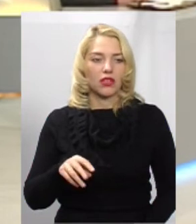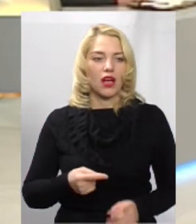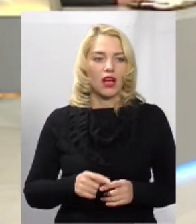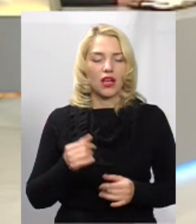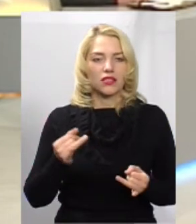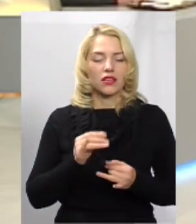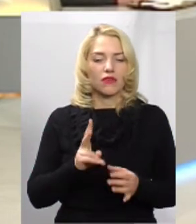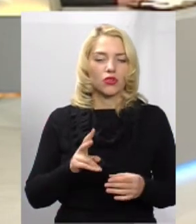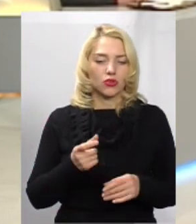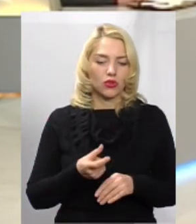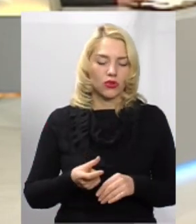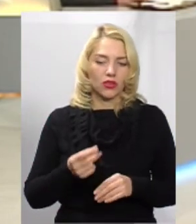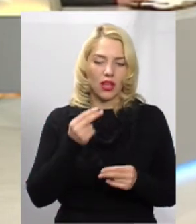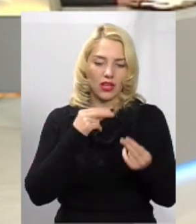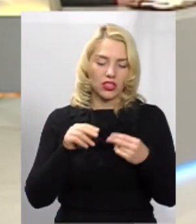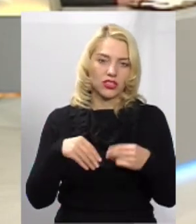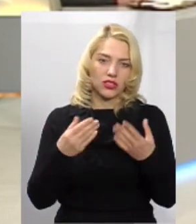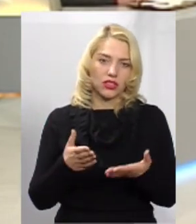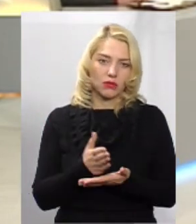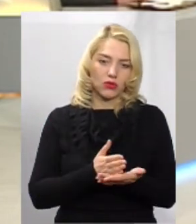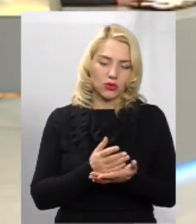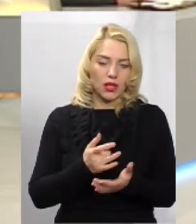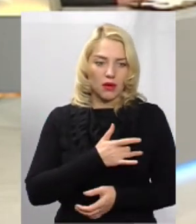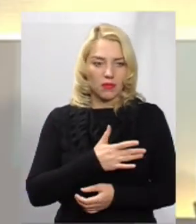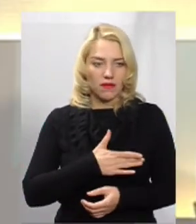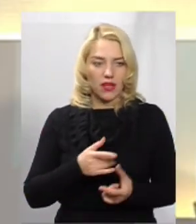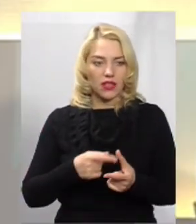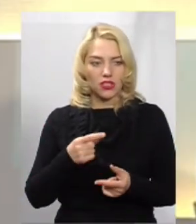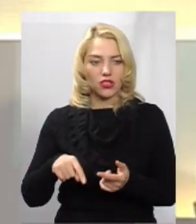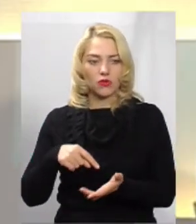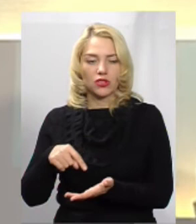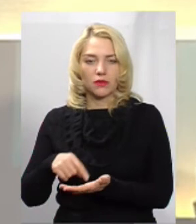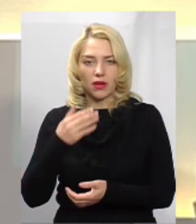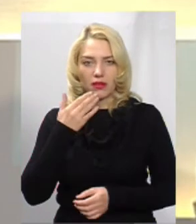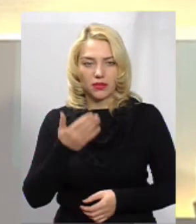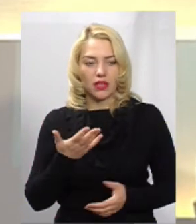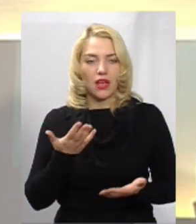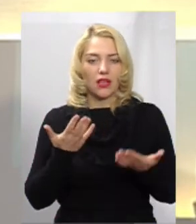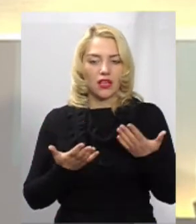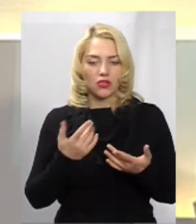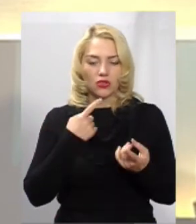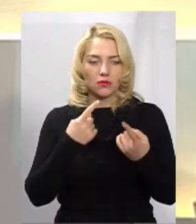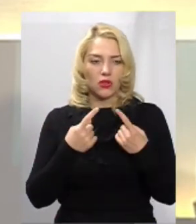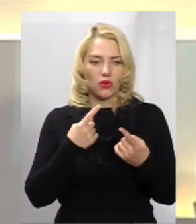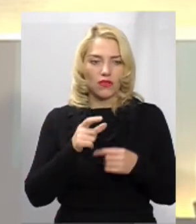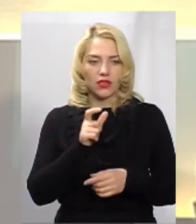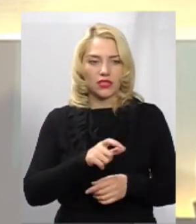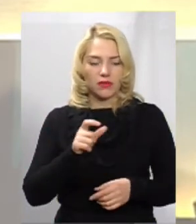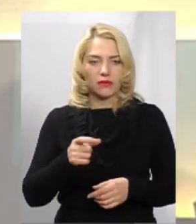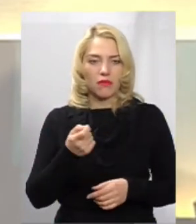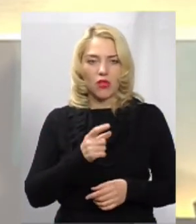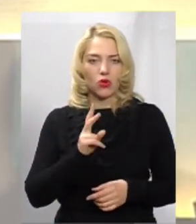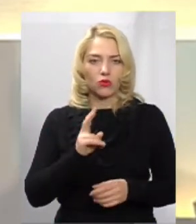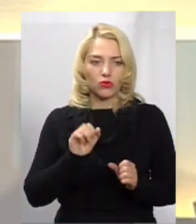хто з них кращі послуги надає? Приватні чи муніципальні? Насправді, якщо спілкуватися з мешканцями, то дуже мало хто може